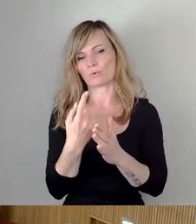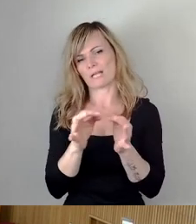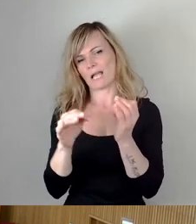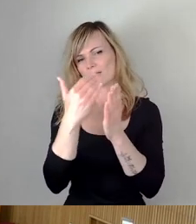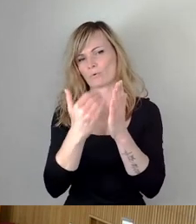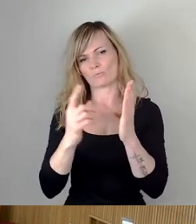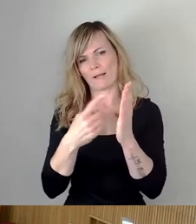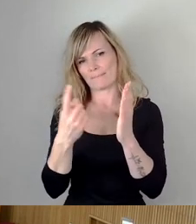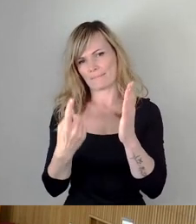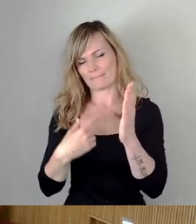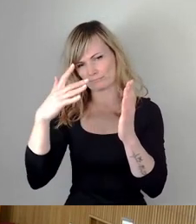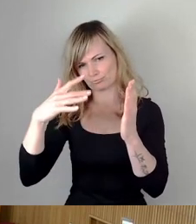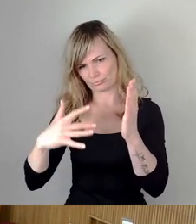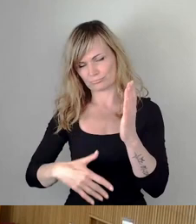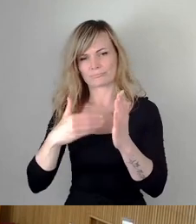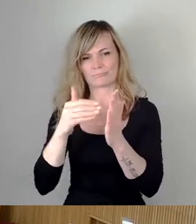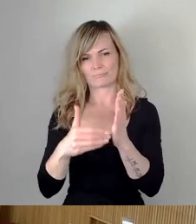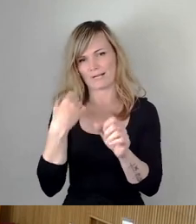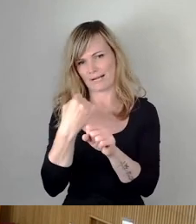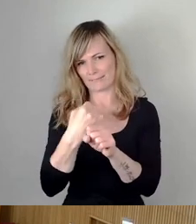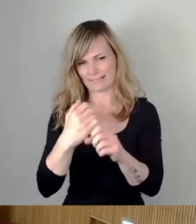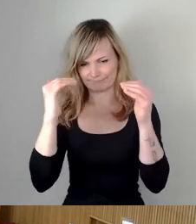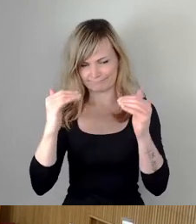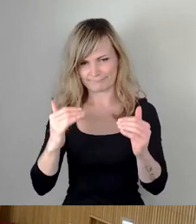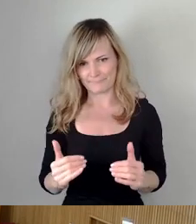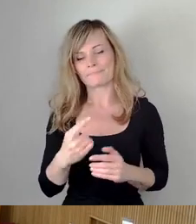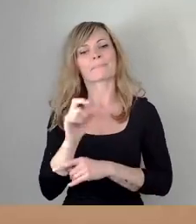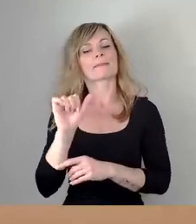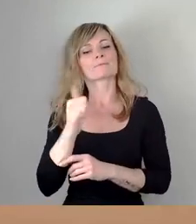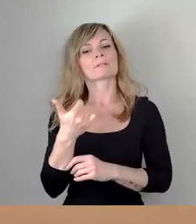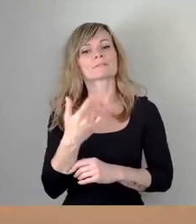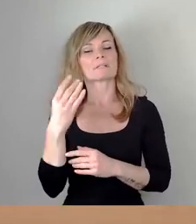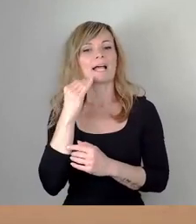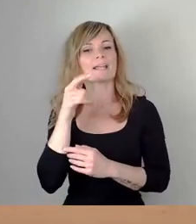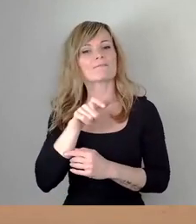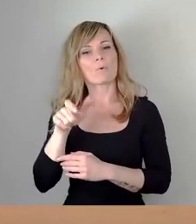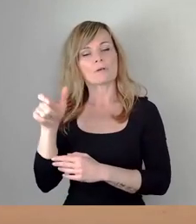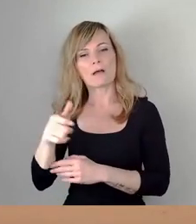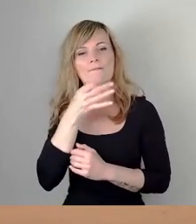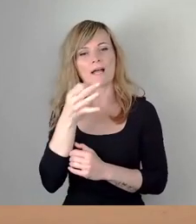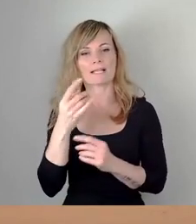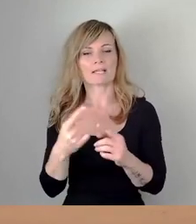unter Tagesordnungspunkt 3, die Einwohnerfragestunde. Und da sind